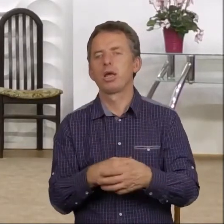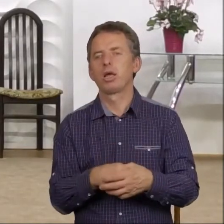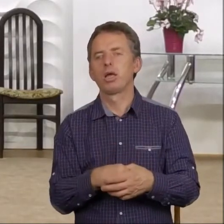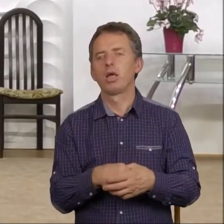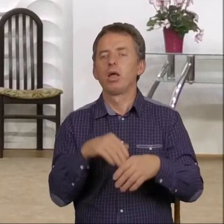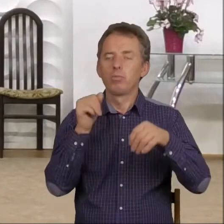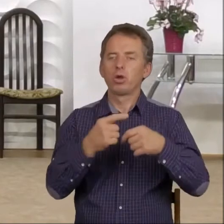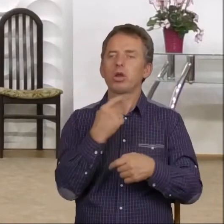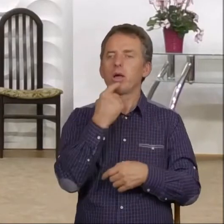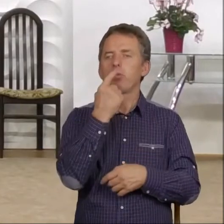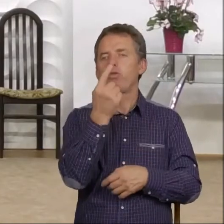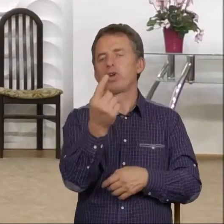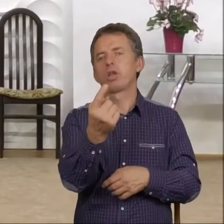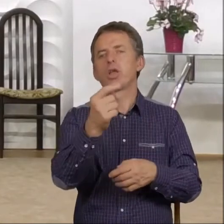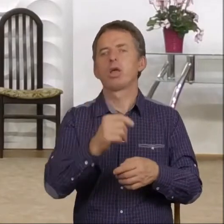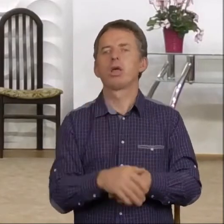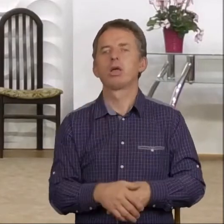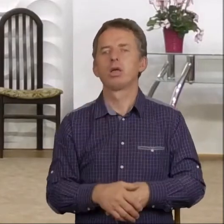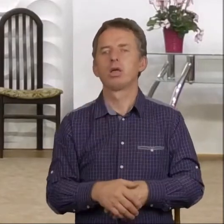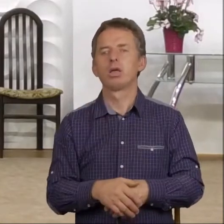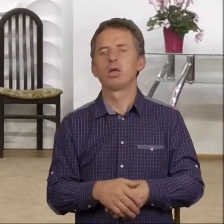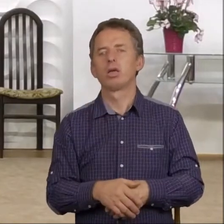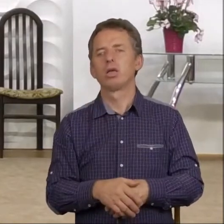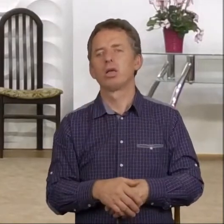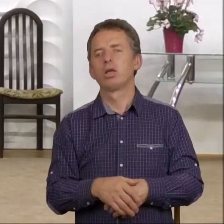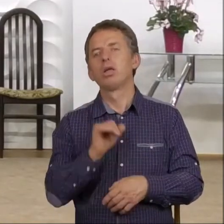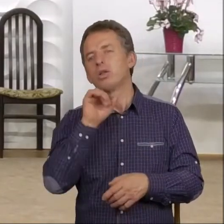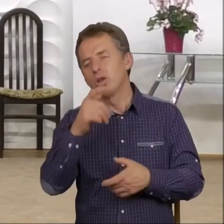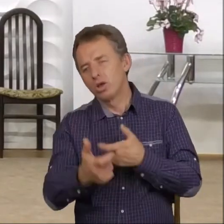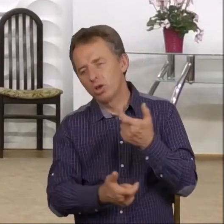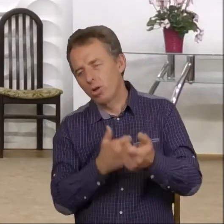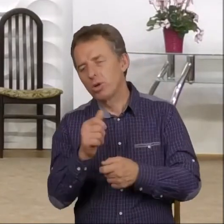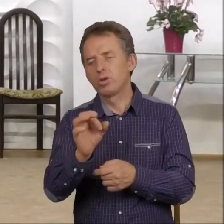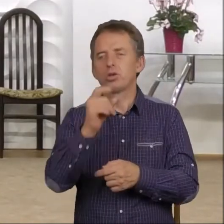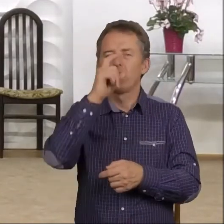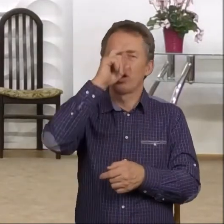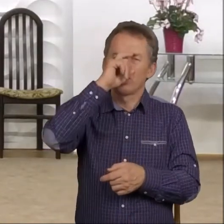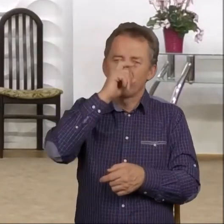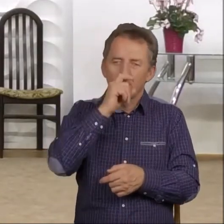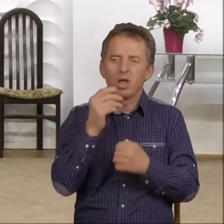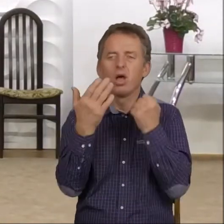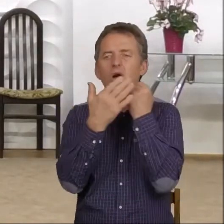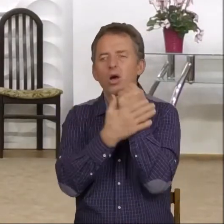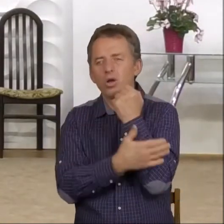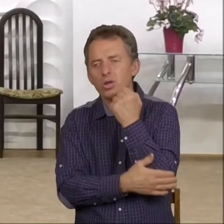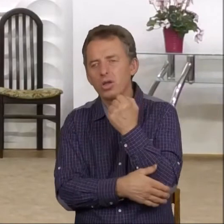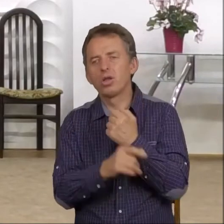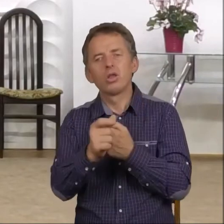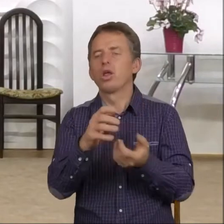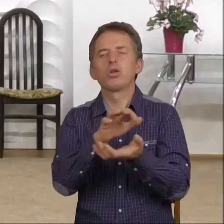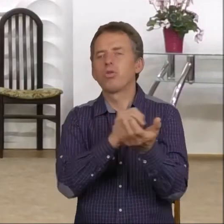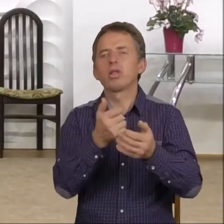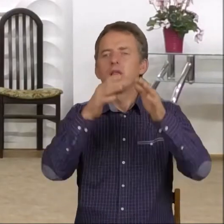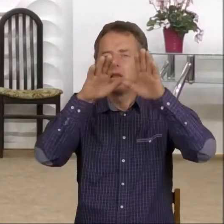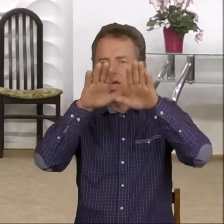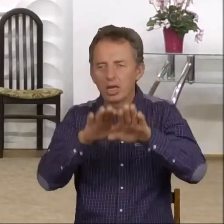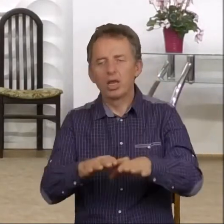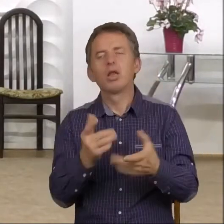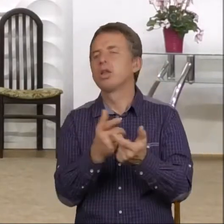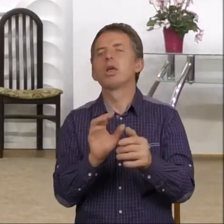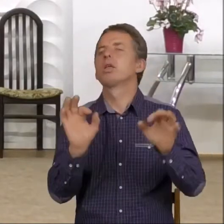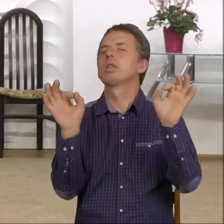Że może powiedzieć, no dobrze, zrobiłem dzisiaj źle, ale ostatecznie od tego się świat nie zawali, to nie jest nic takiego